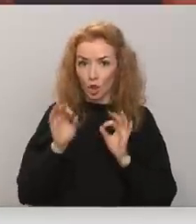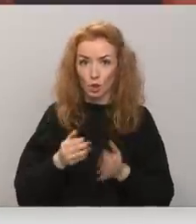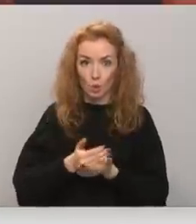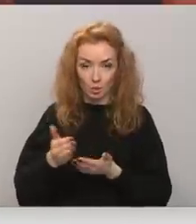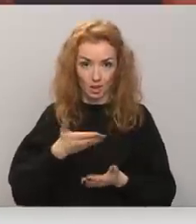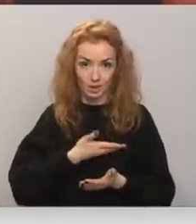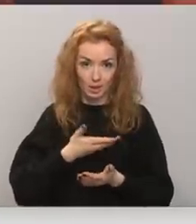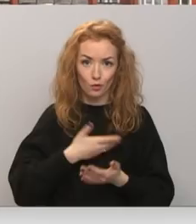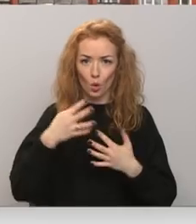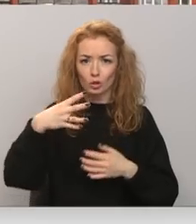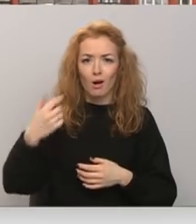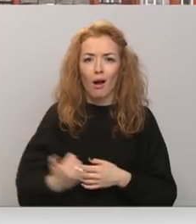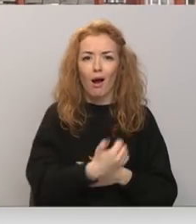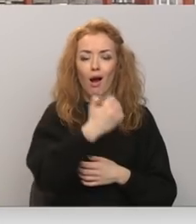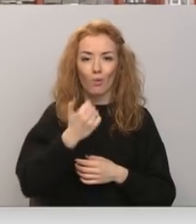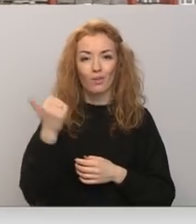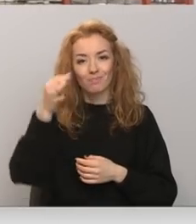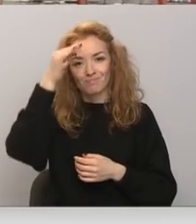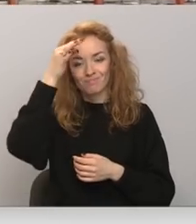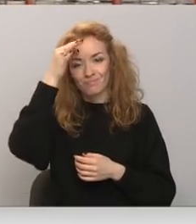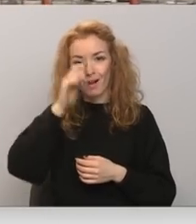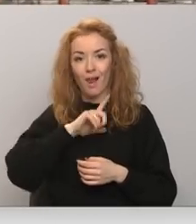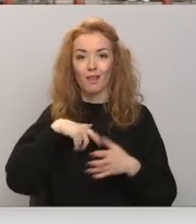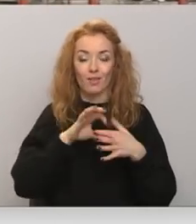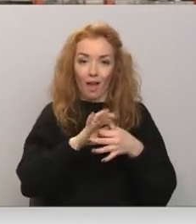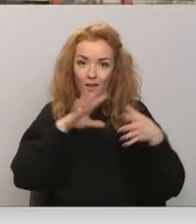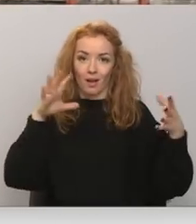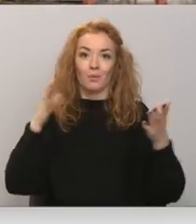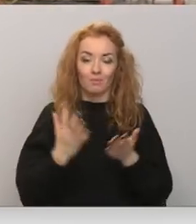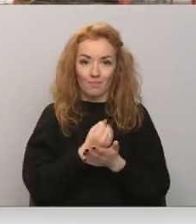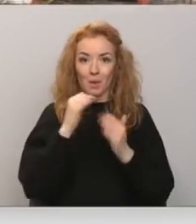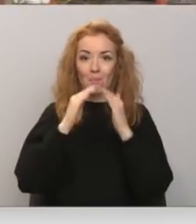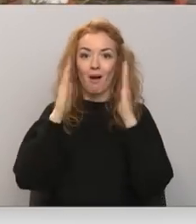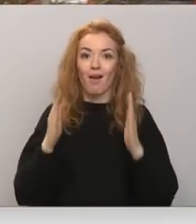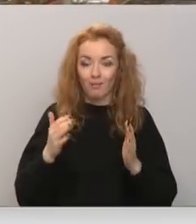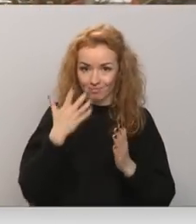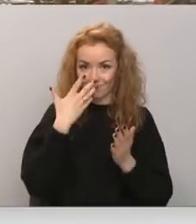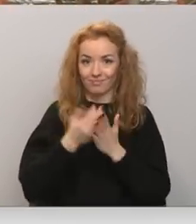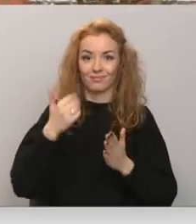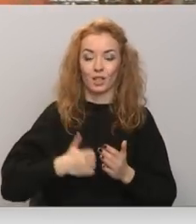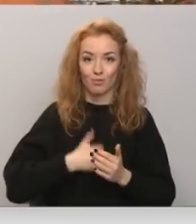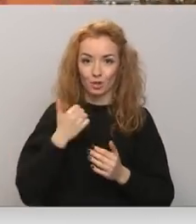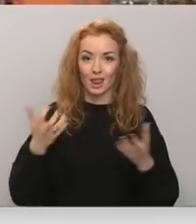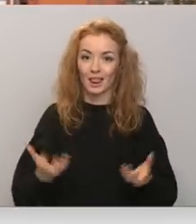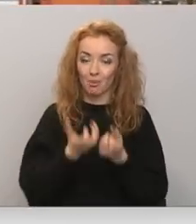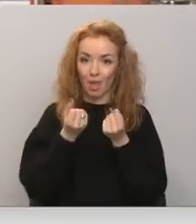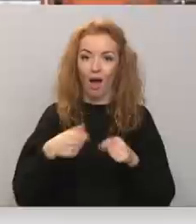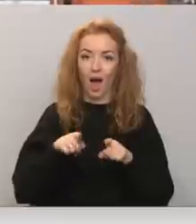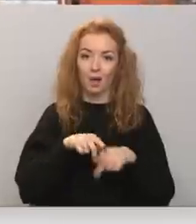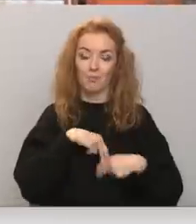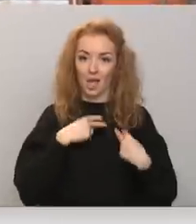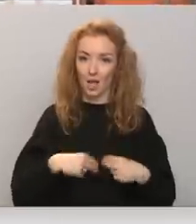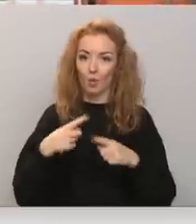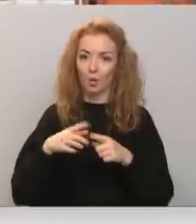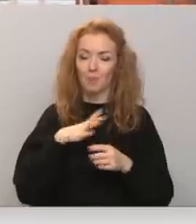aptuveni 40 gadus. Viņi atceras, ka pēc Latvijas neatkarības atgūšanas, kad māja nonāca privātās rokās, dibinājuši arī biedrību un